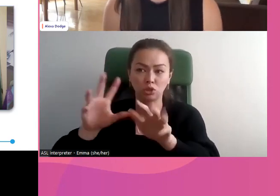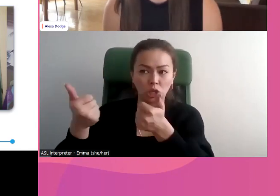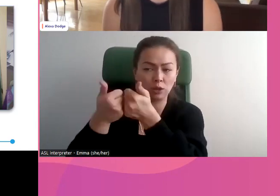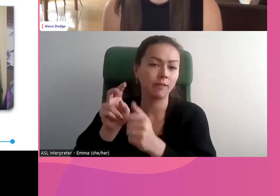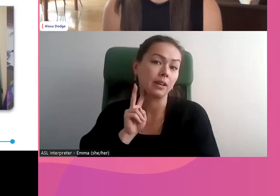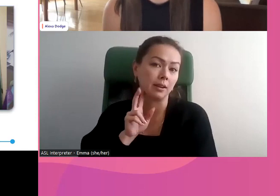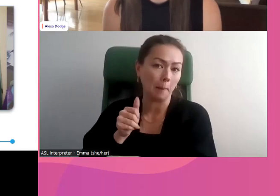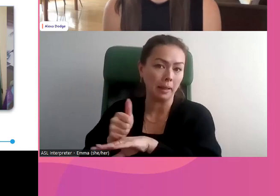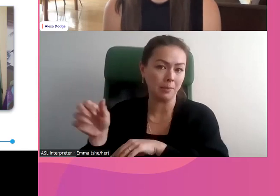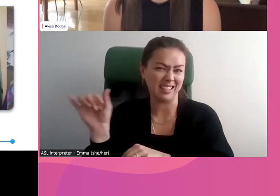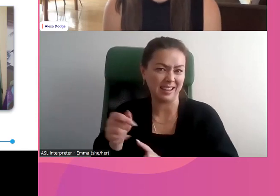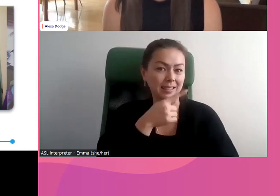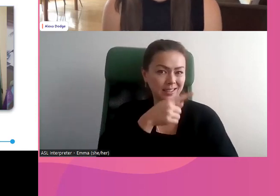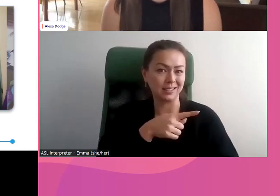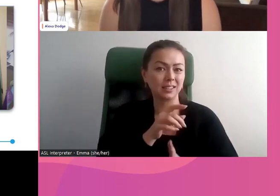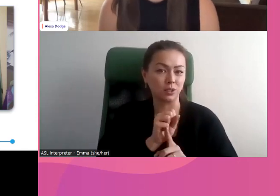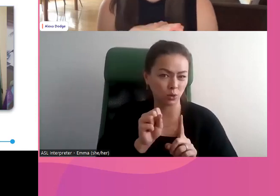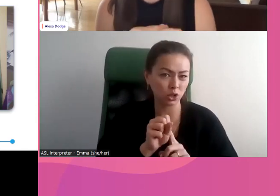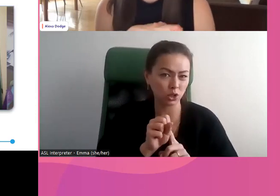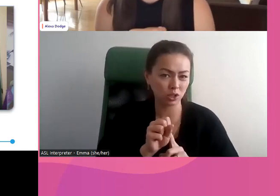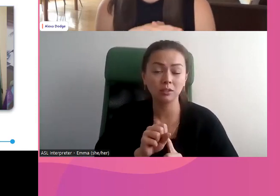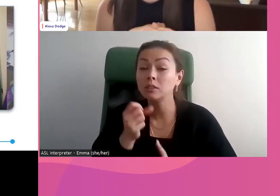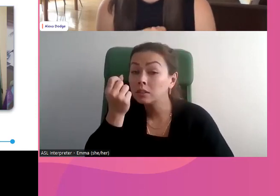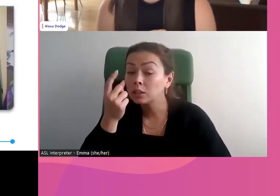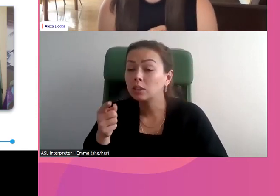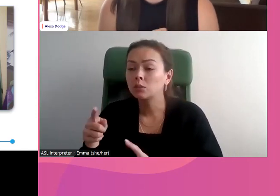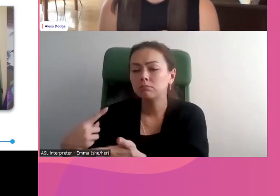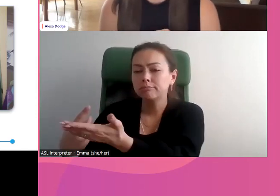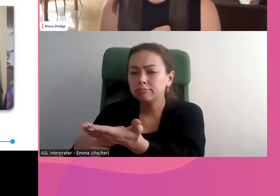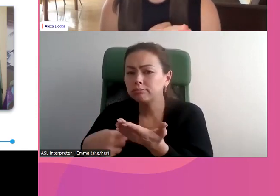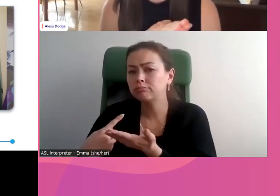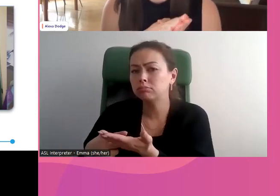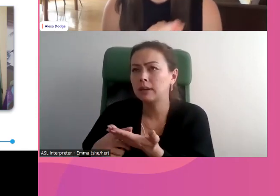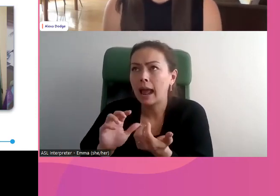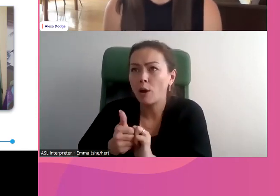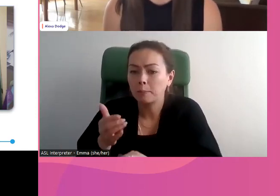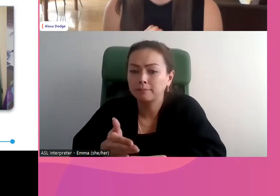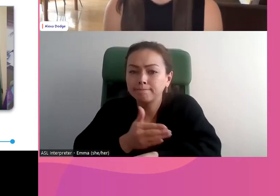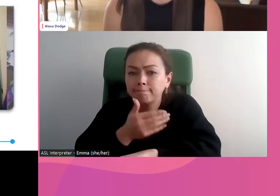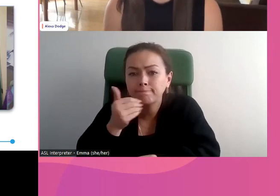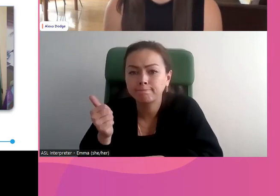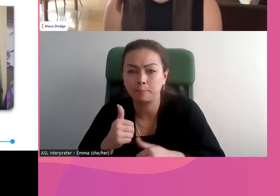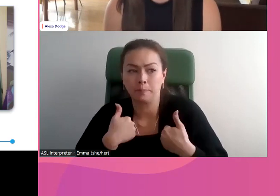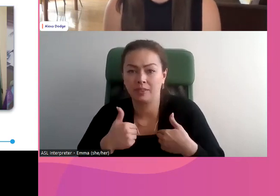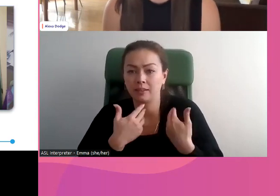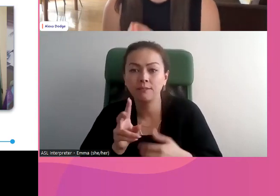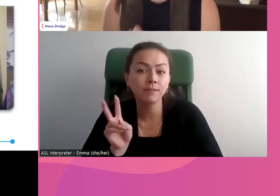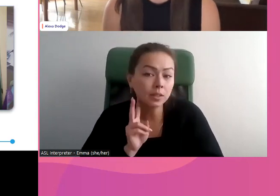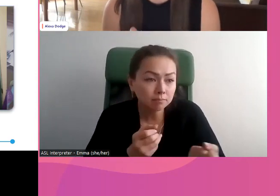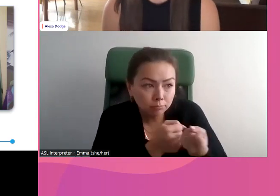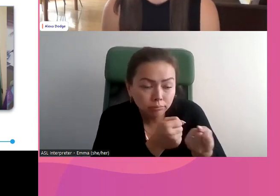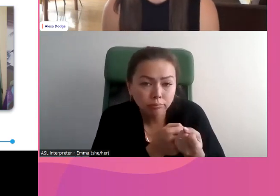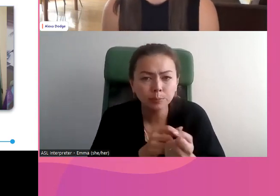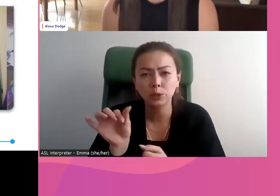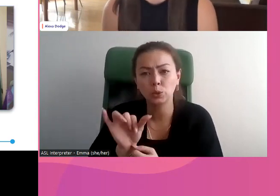choses se font. En même temps, nous essayons de trouver des façons de mieux appuyer les victimes et nous leur demandons de penser aux responsabilités